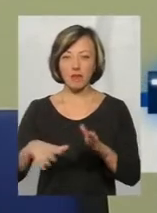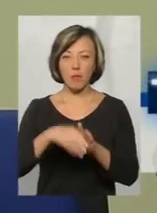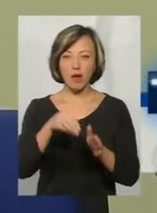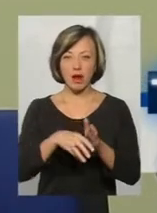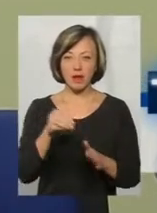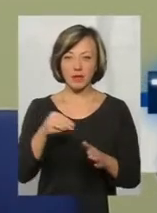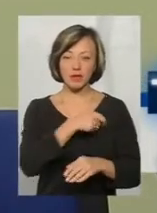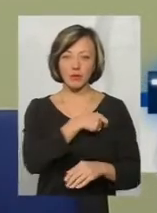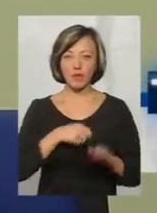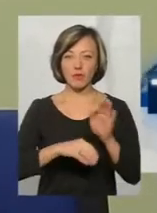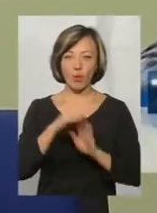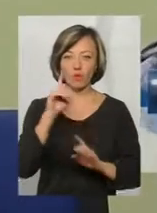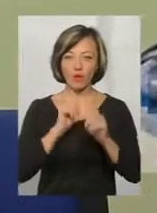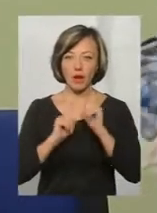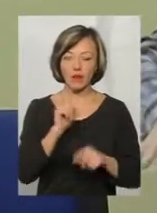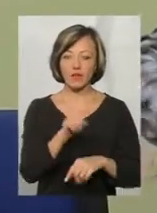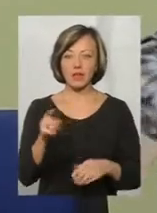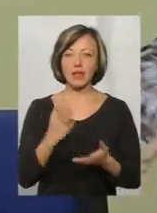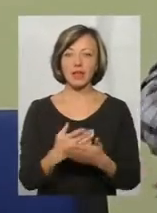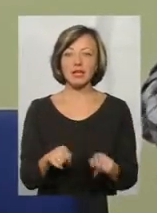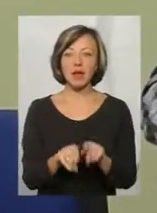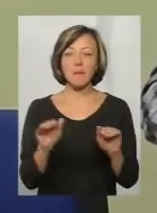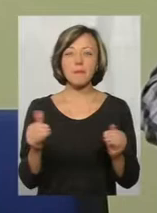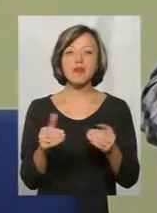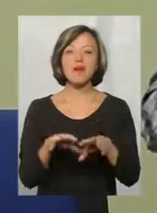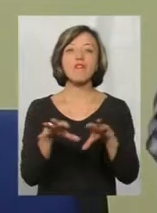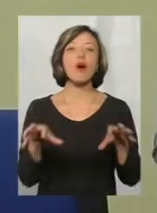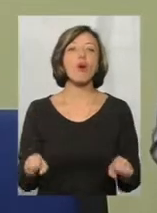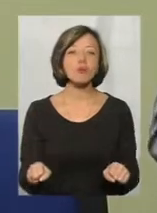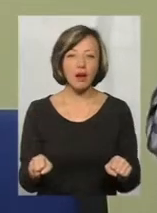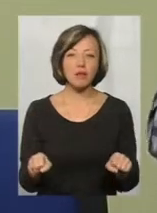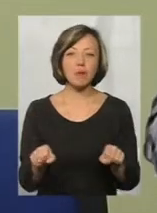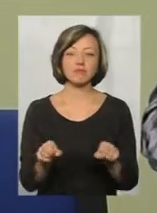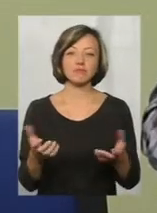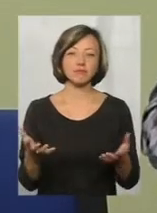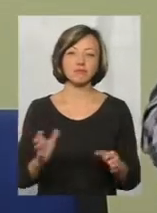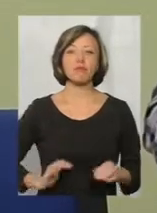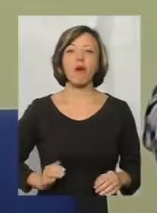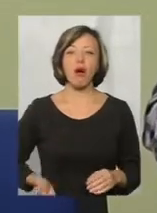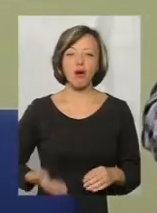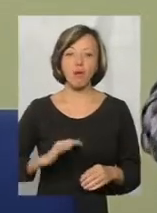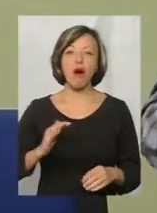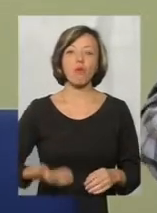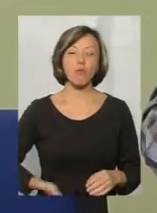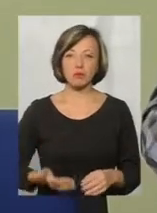депутатами Верховної Ради. Тобто вони є такими міні-феодалами, міні-боронами, і вони категорично